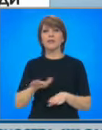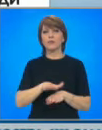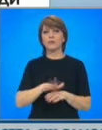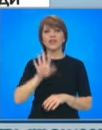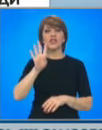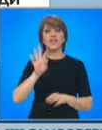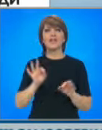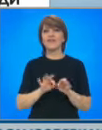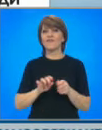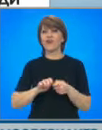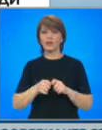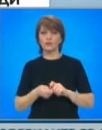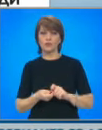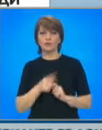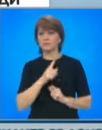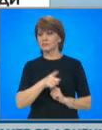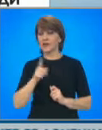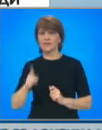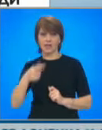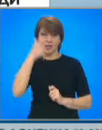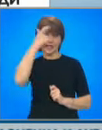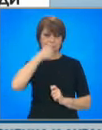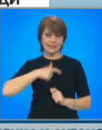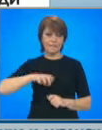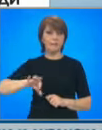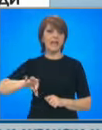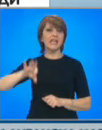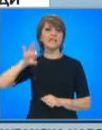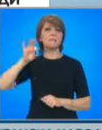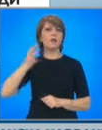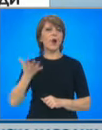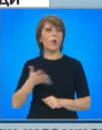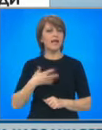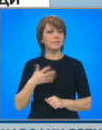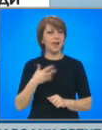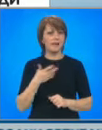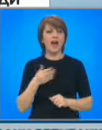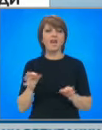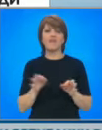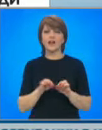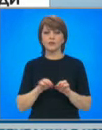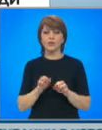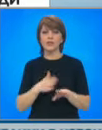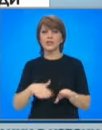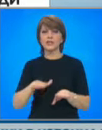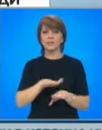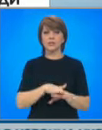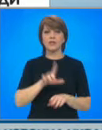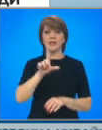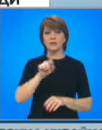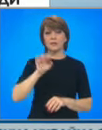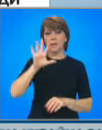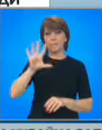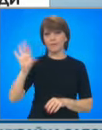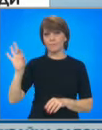година. Всеки получател сам избира кои сметки за ток да заплати, като всяка фактура ще се покриват до 75% от банката.